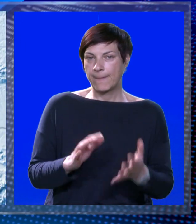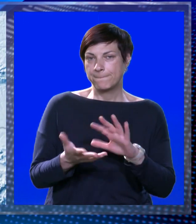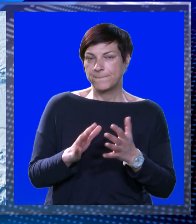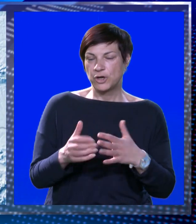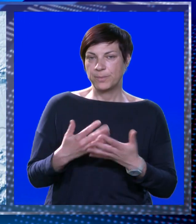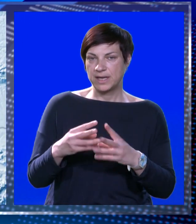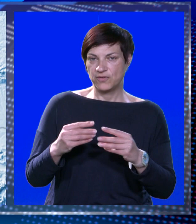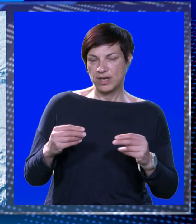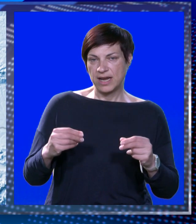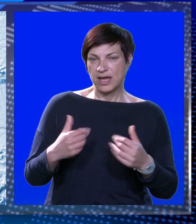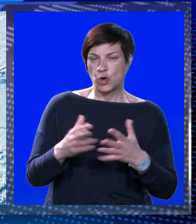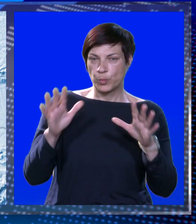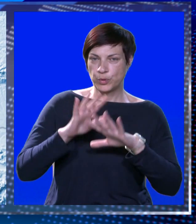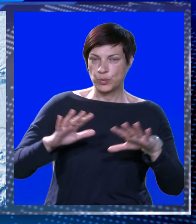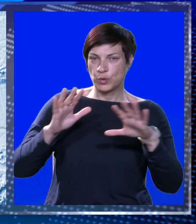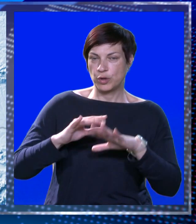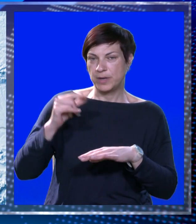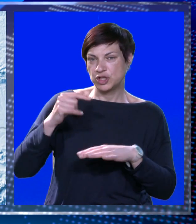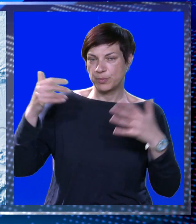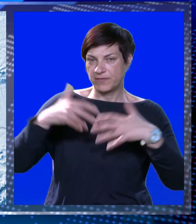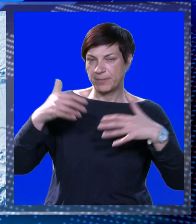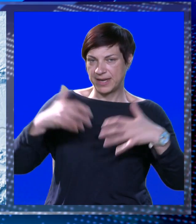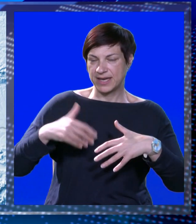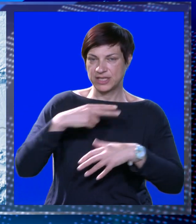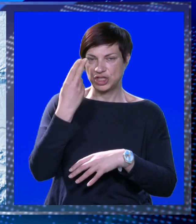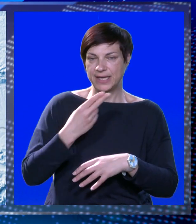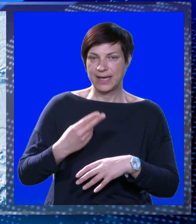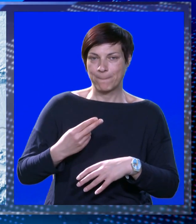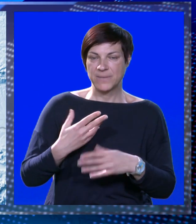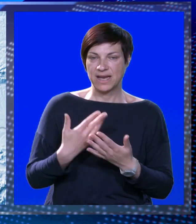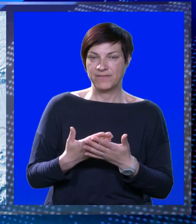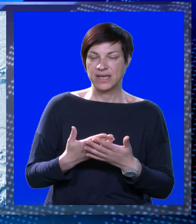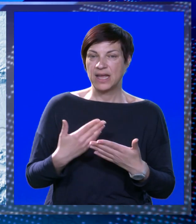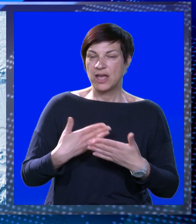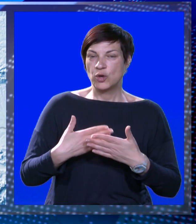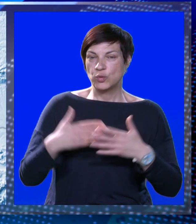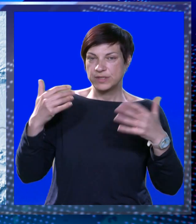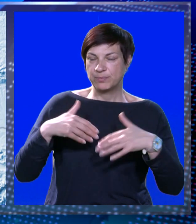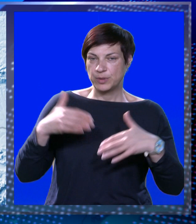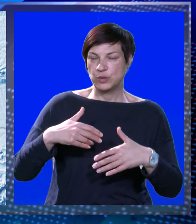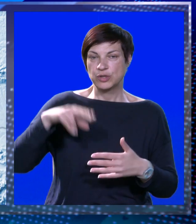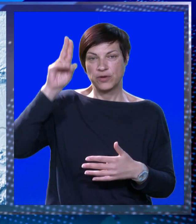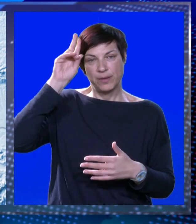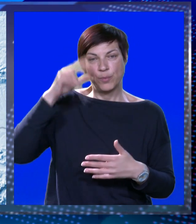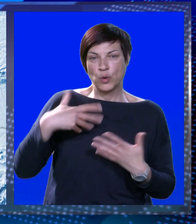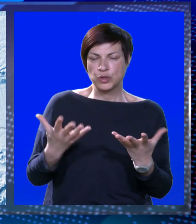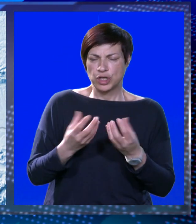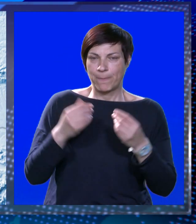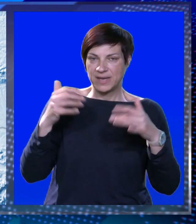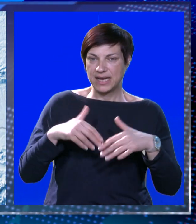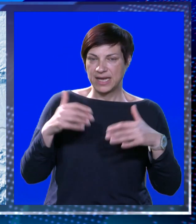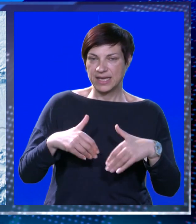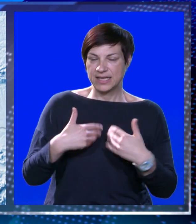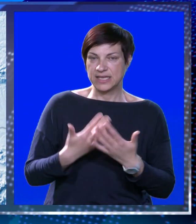promjenjivo na kopnu i pretežno oblačno povremeno kiša i pljuskovi s grmljavinom uz izražene pljuskove lokalno će pasti